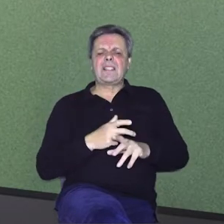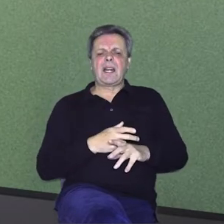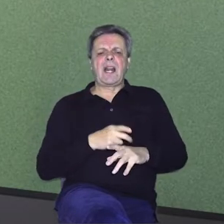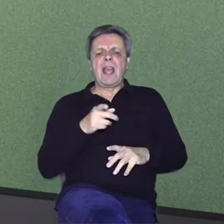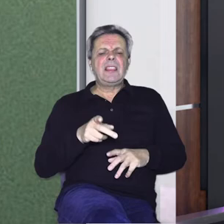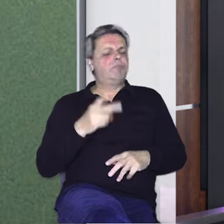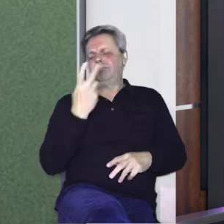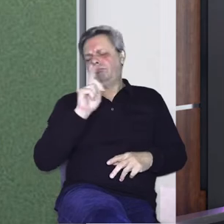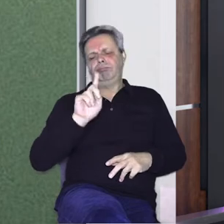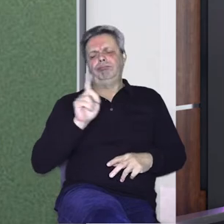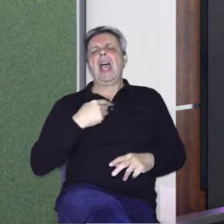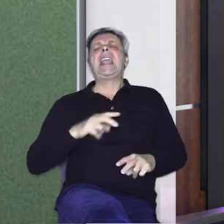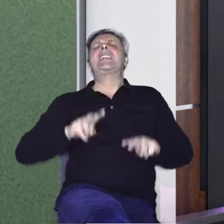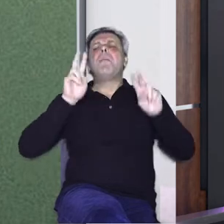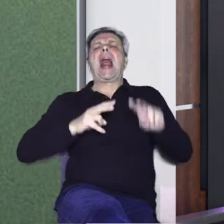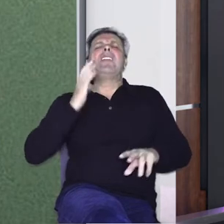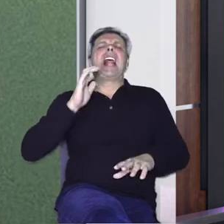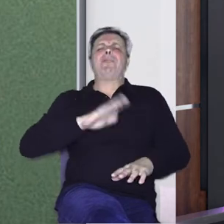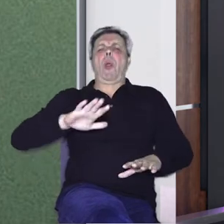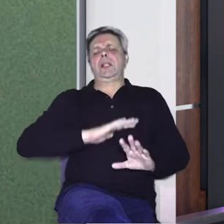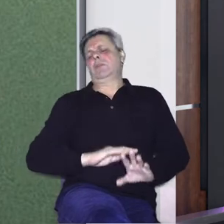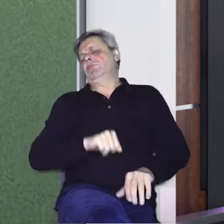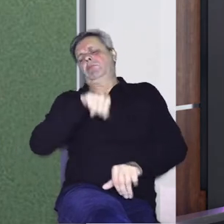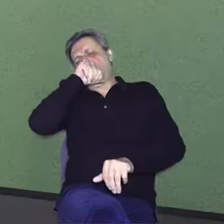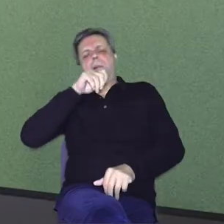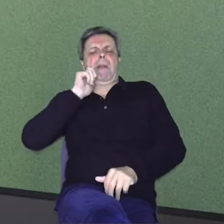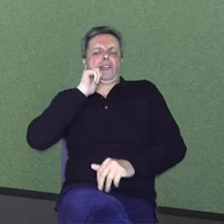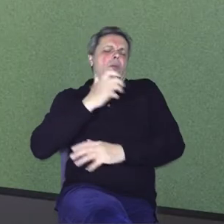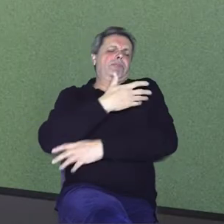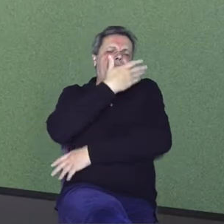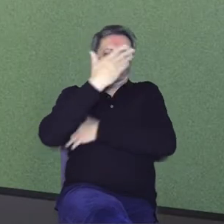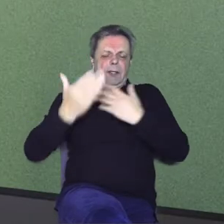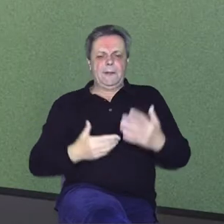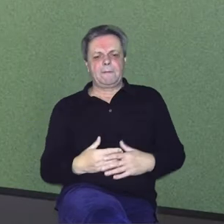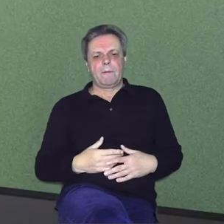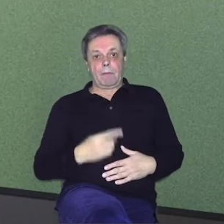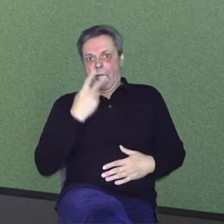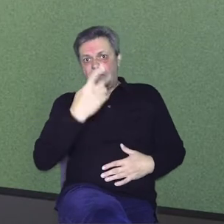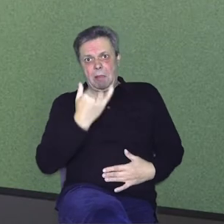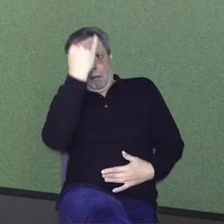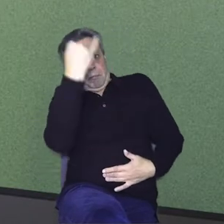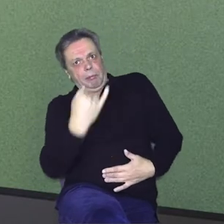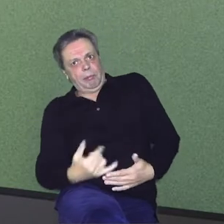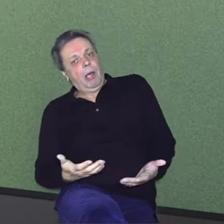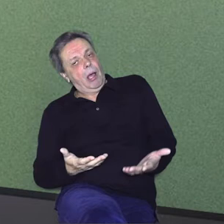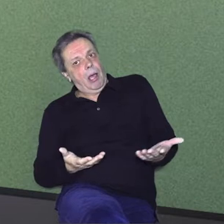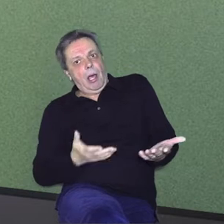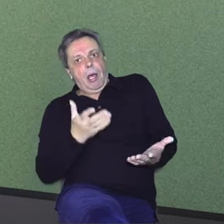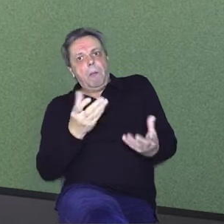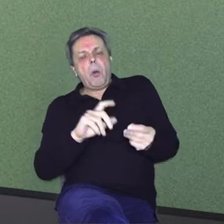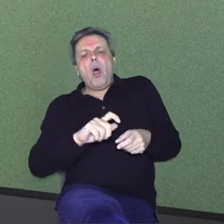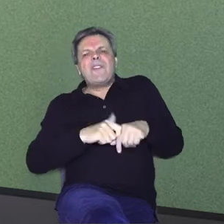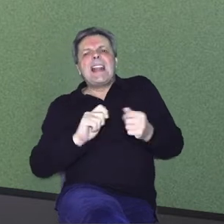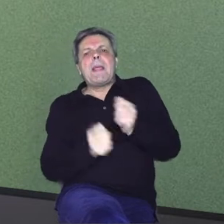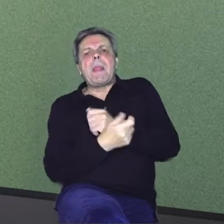Znači pravi si slavonac. Pravi, pošteni slavonac. Odlično, za svaki slučaj da pitam. Znači, ono kad vidim liniju i tako dalje, tu se dosta toga